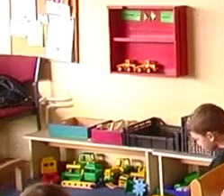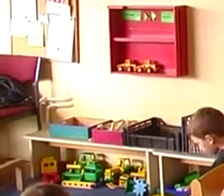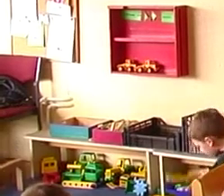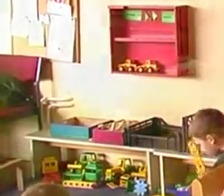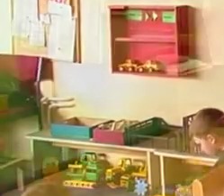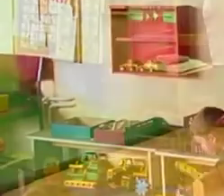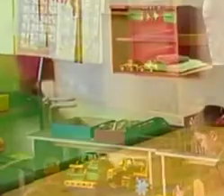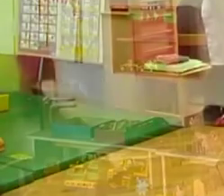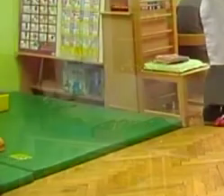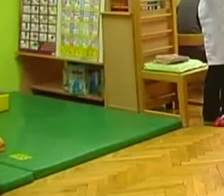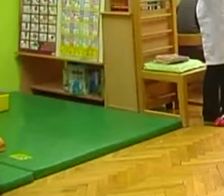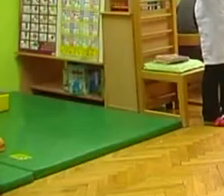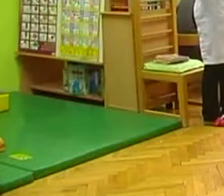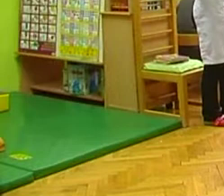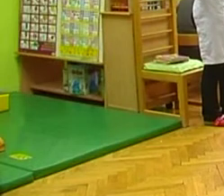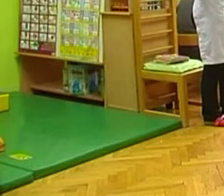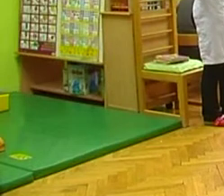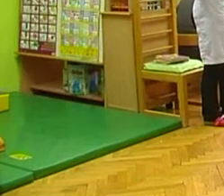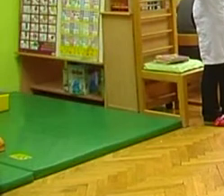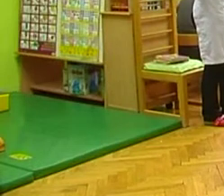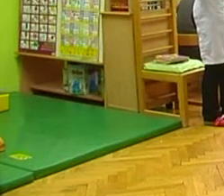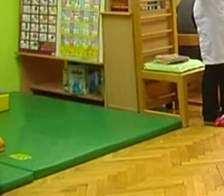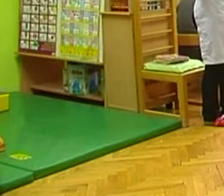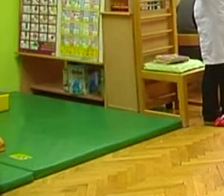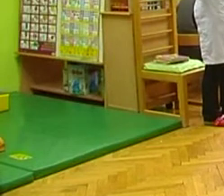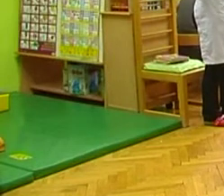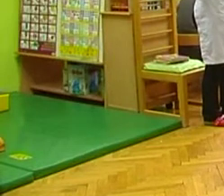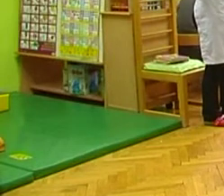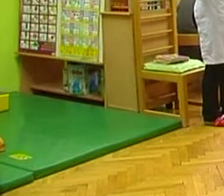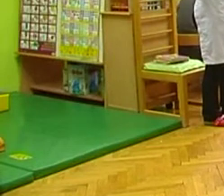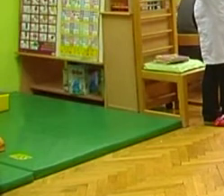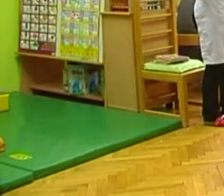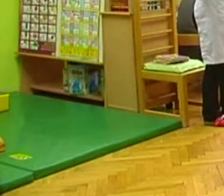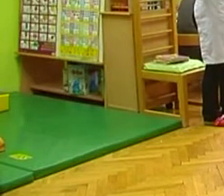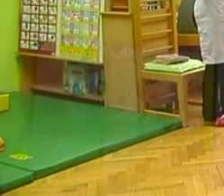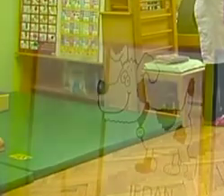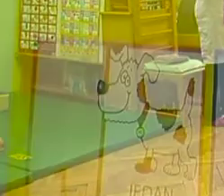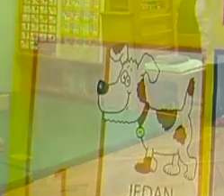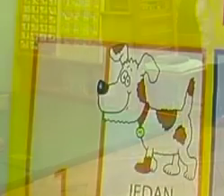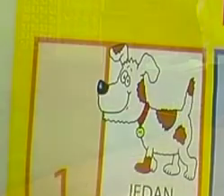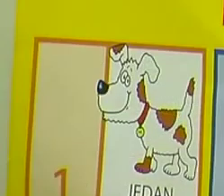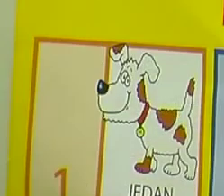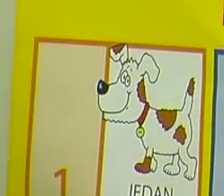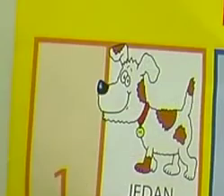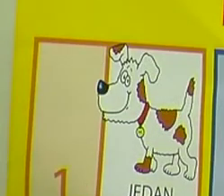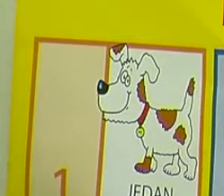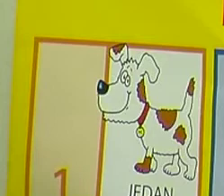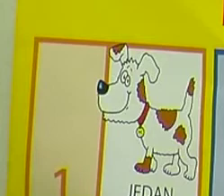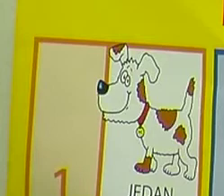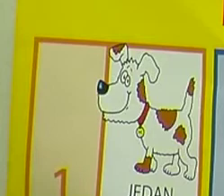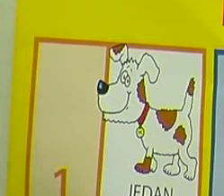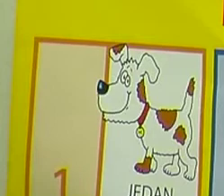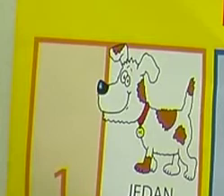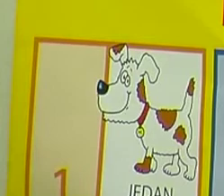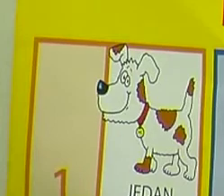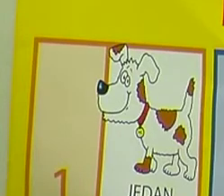mogući. Uz naravno potporu svih naših stručnjaka unutar naše kuće. Svakodnevne igre i